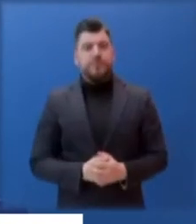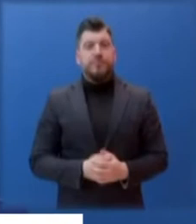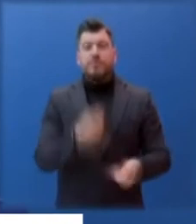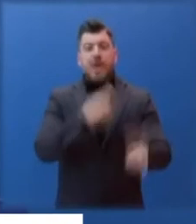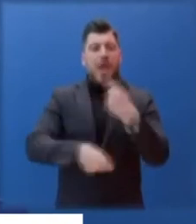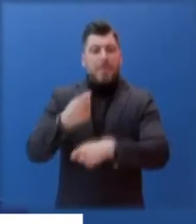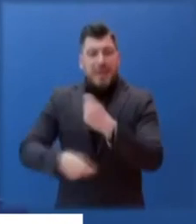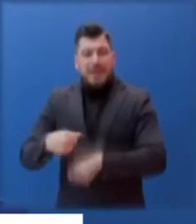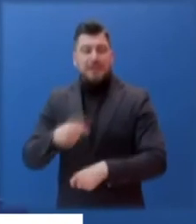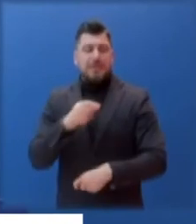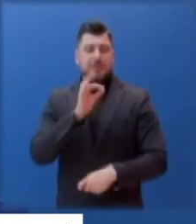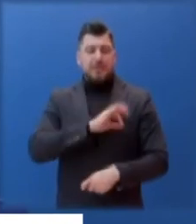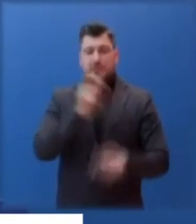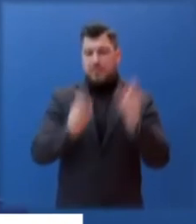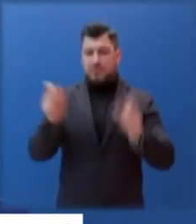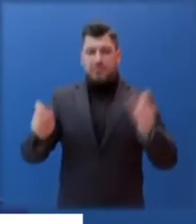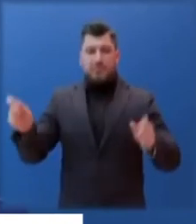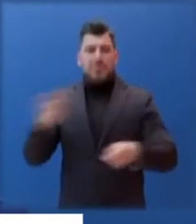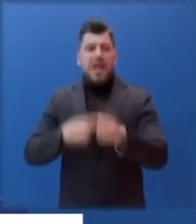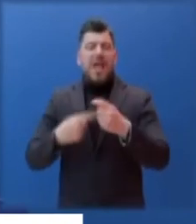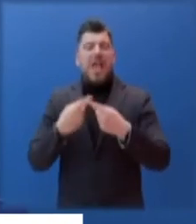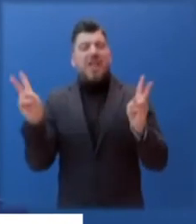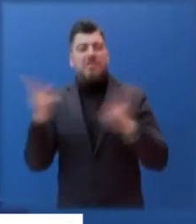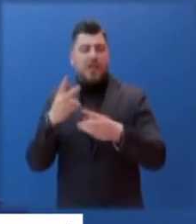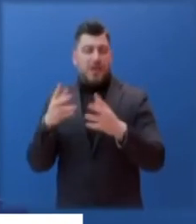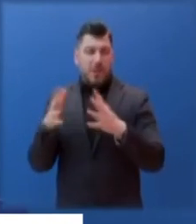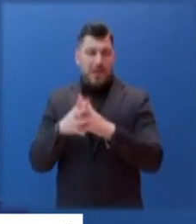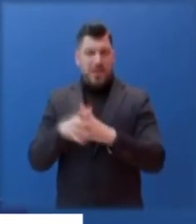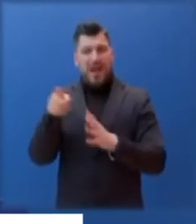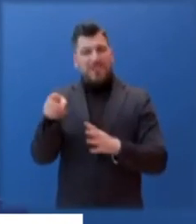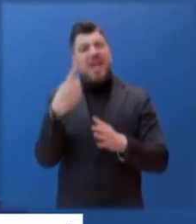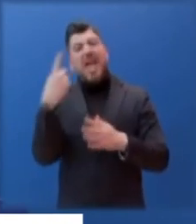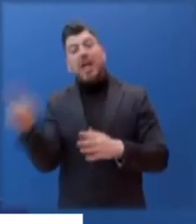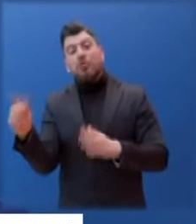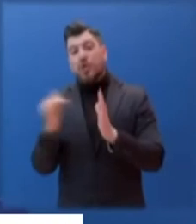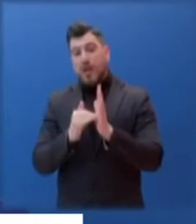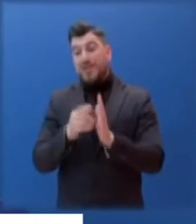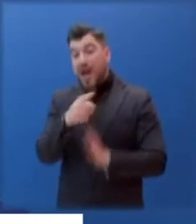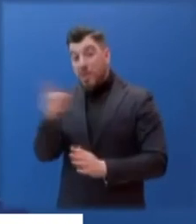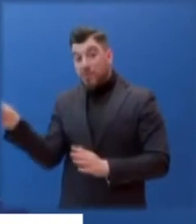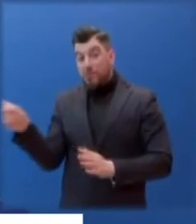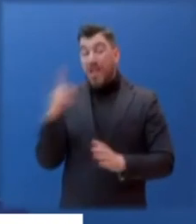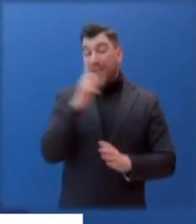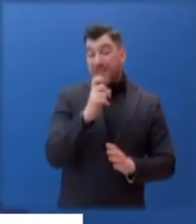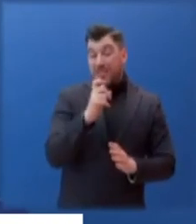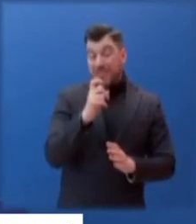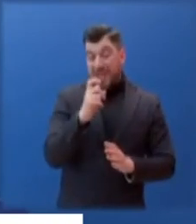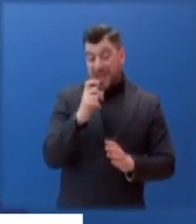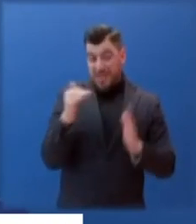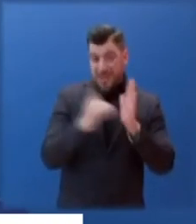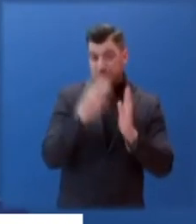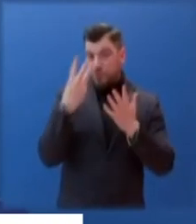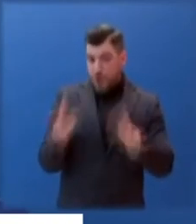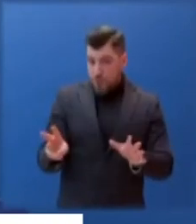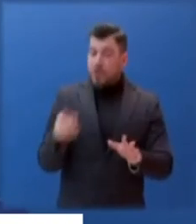επαγγελματίας υπολογίζονται σε περίπου 100.000 και από αυτούς περίπου 10.800 δραστηριοποιούνται